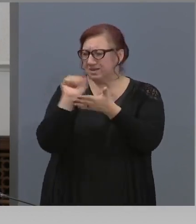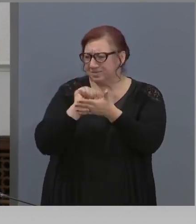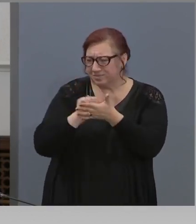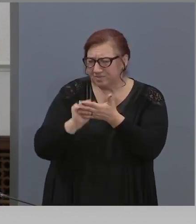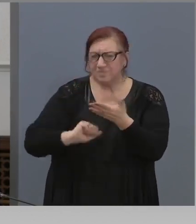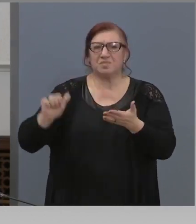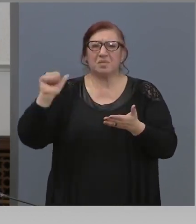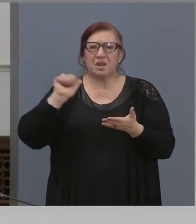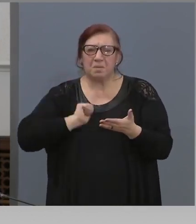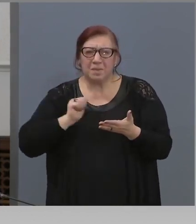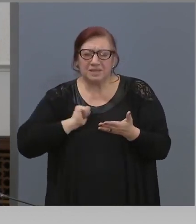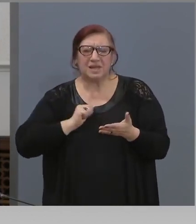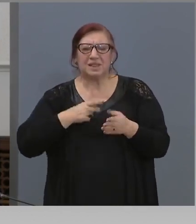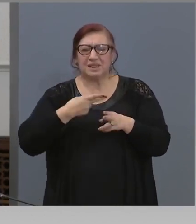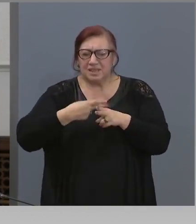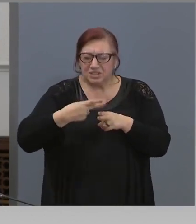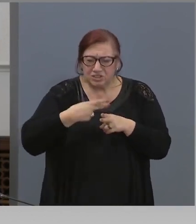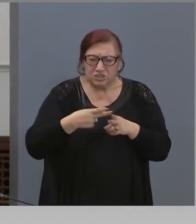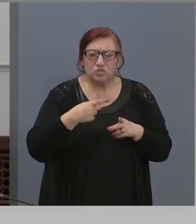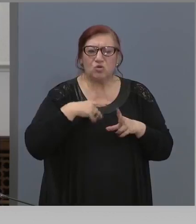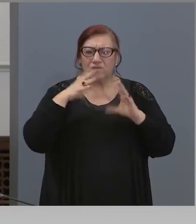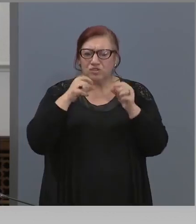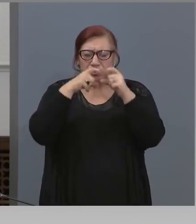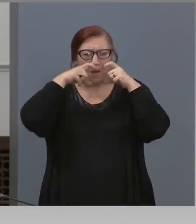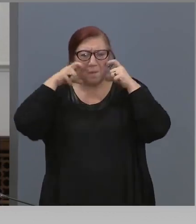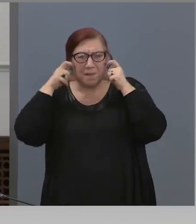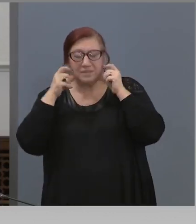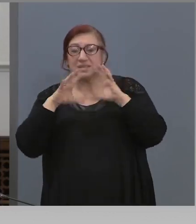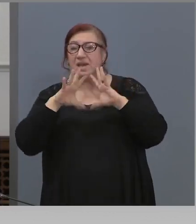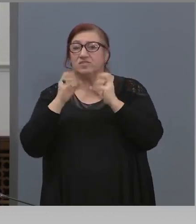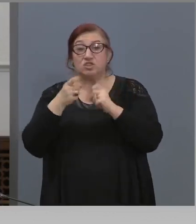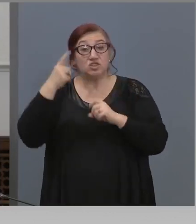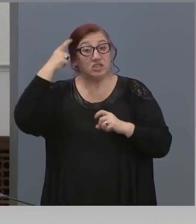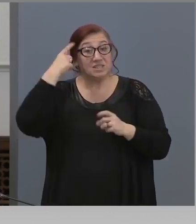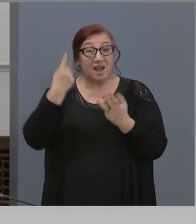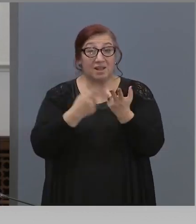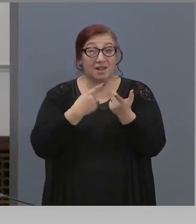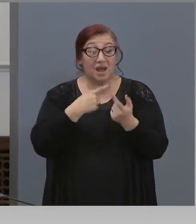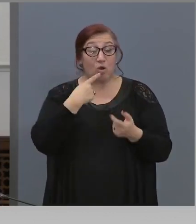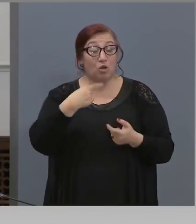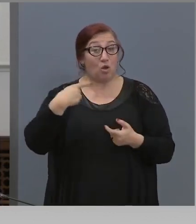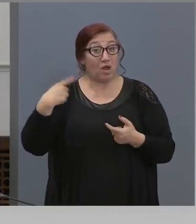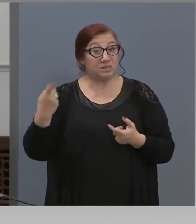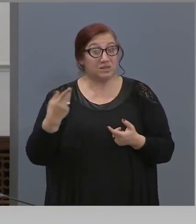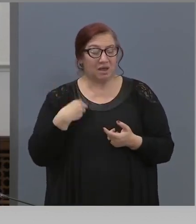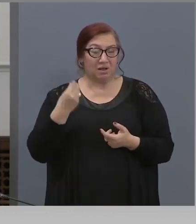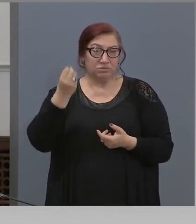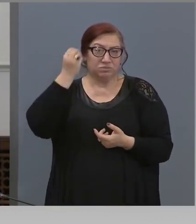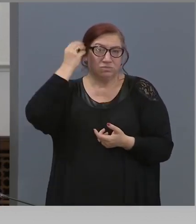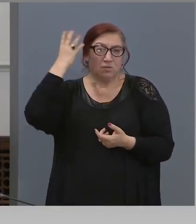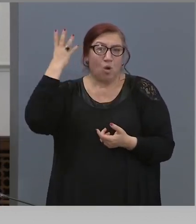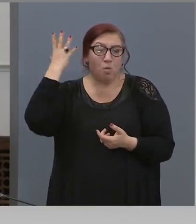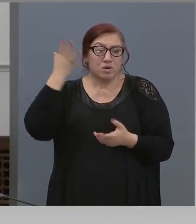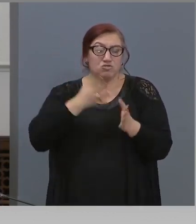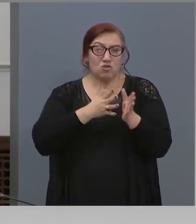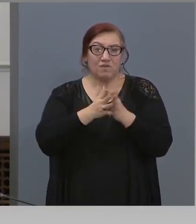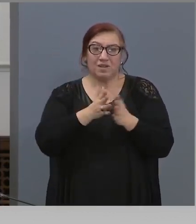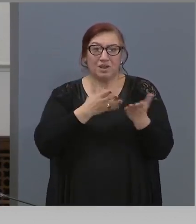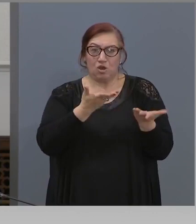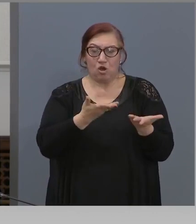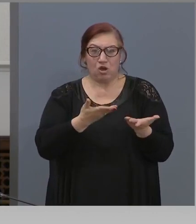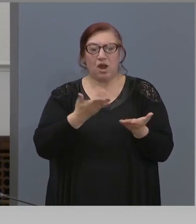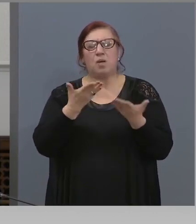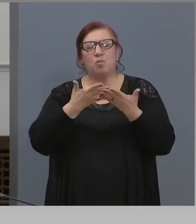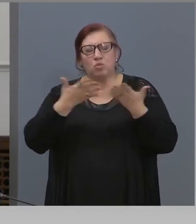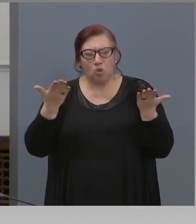те, всичките са с по няколко езика, да не кажем и повече, и с доста образование, и доста четат, и